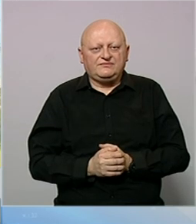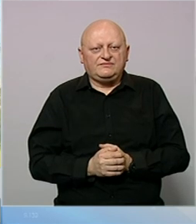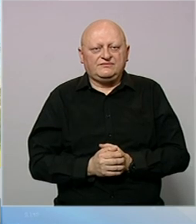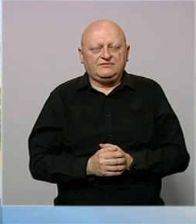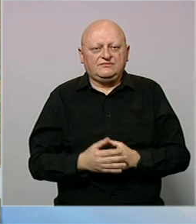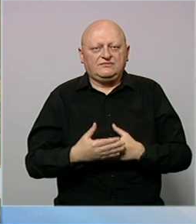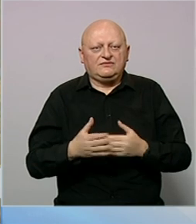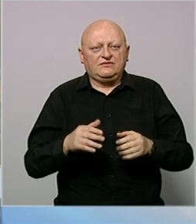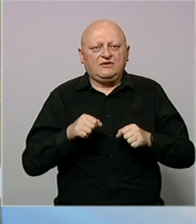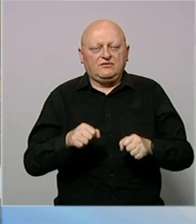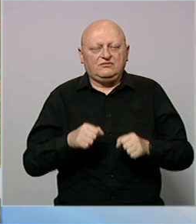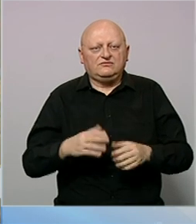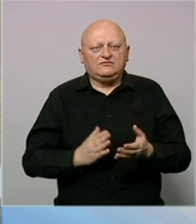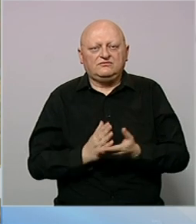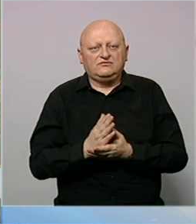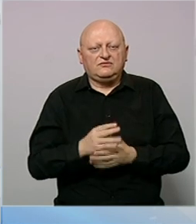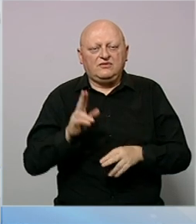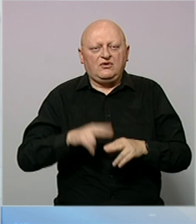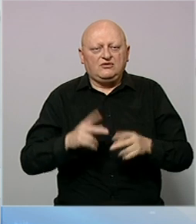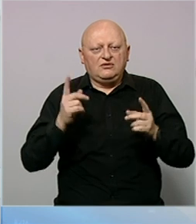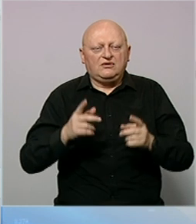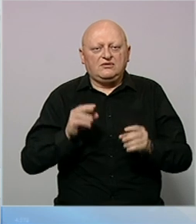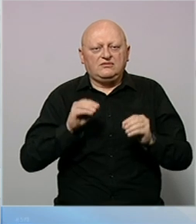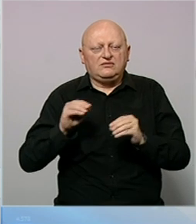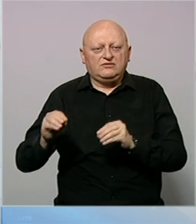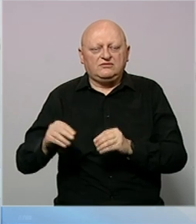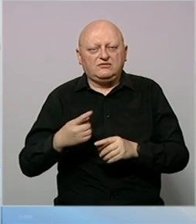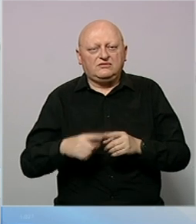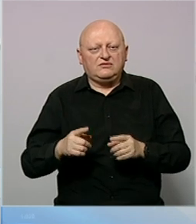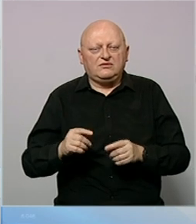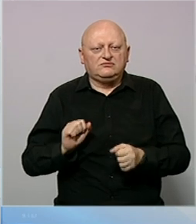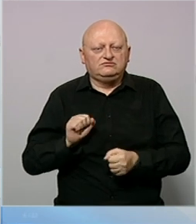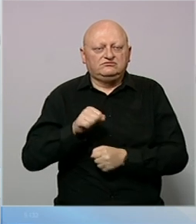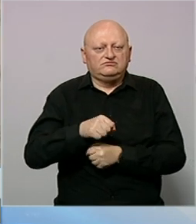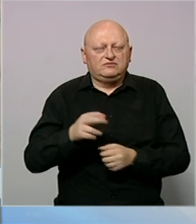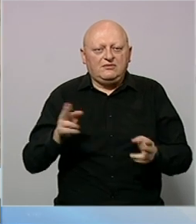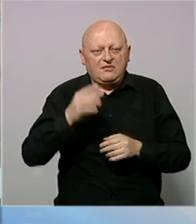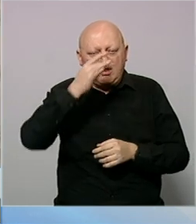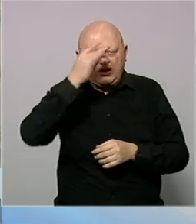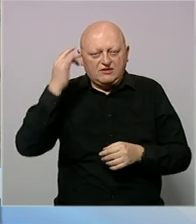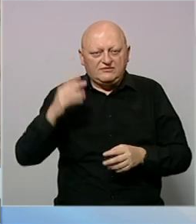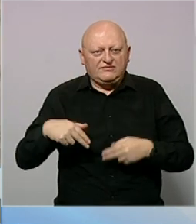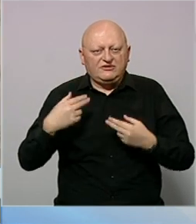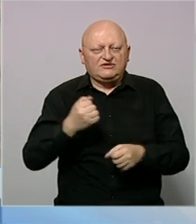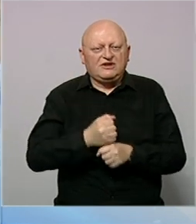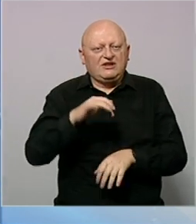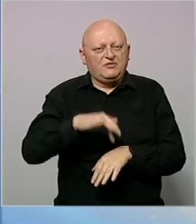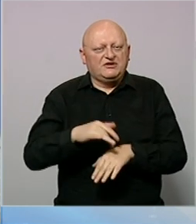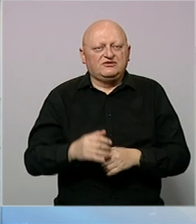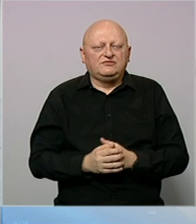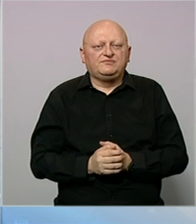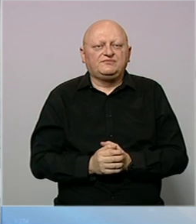Javnost potresa slučaj, pravoslažno osuđeni nastavnik tjelesnog odgoja zbog budnih radnji nad maloljetnicom vraća se na radno mjesto.